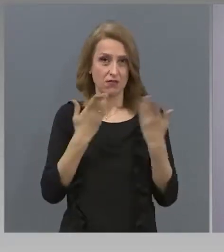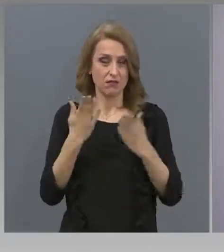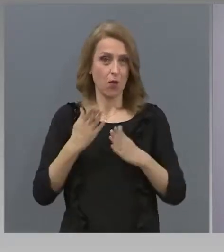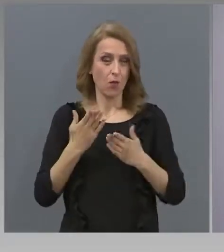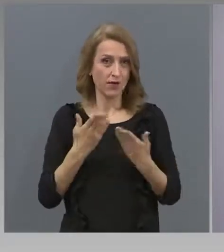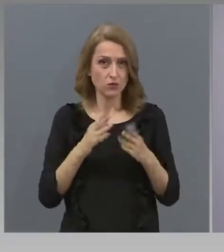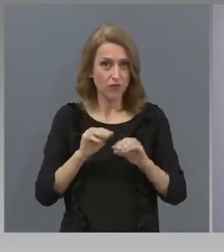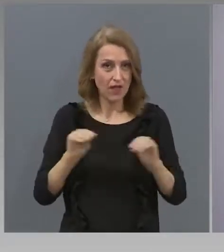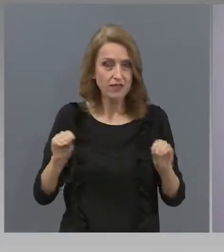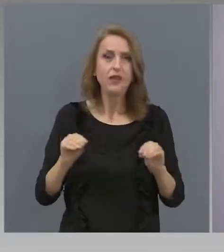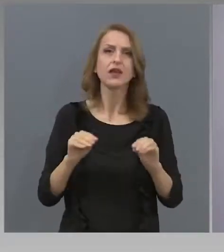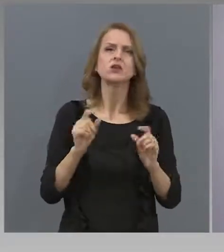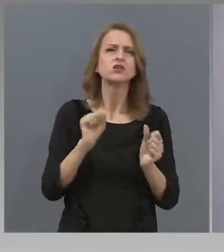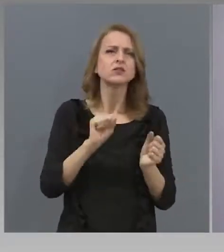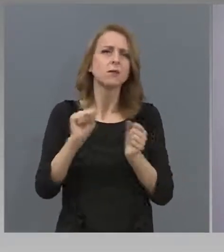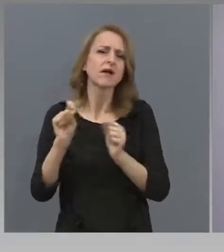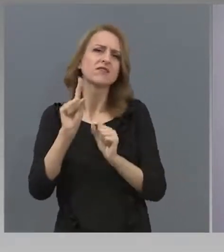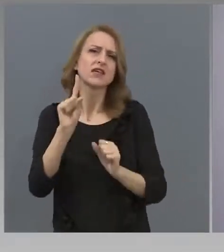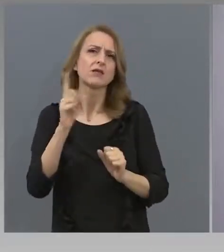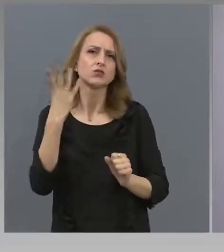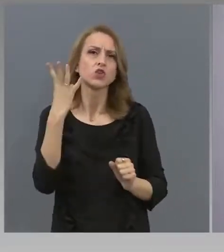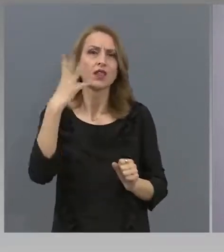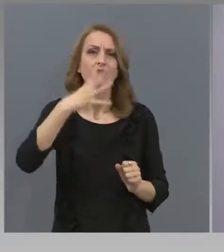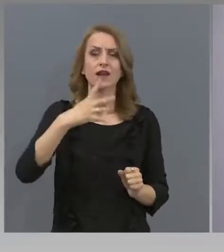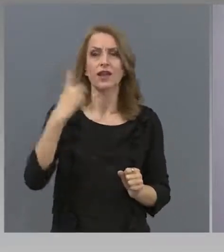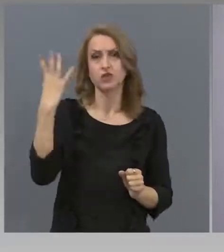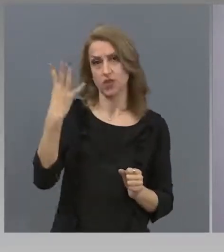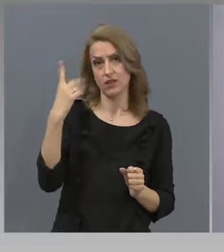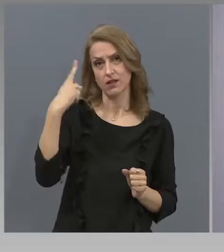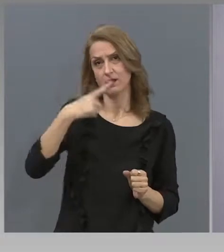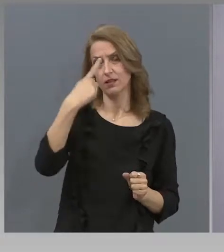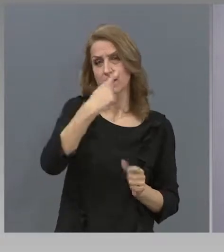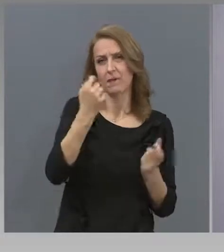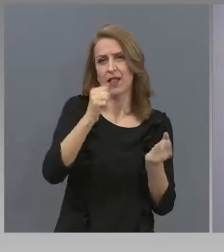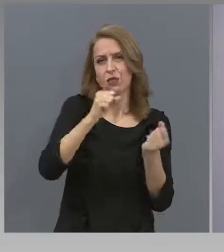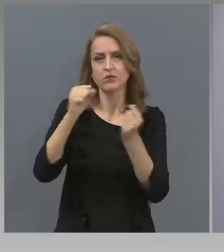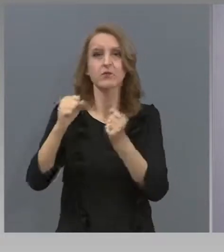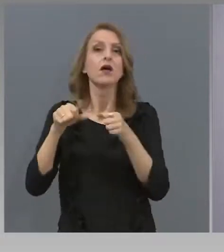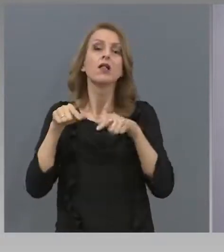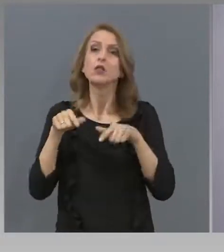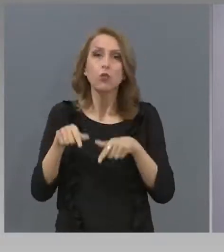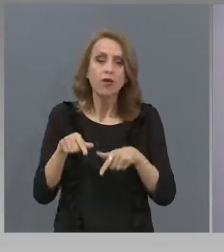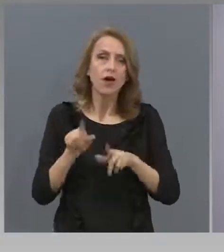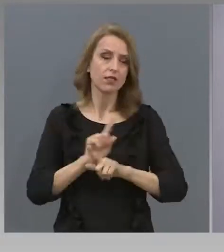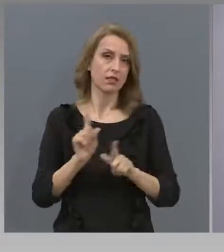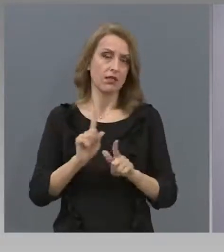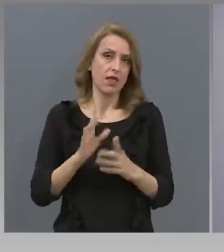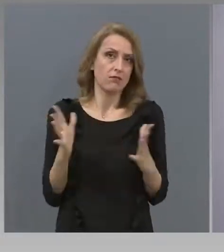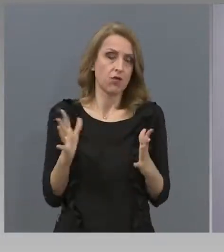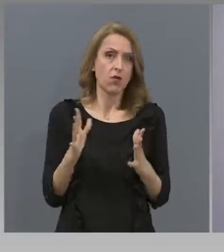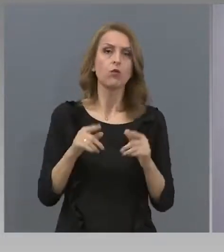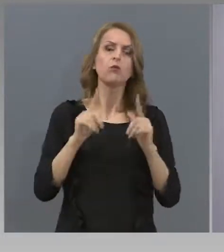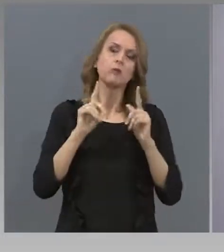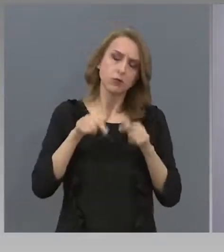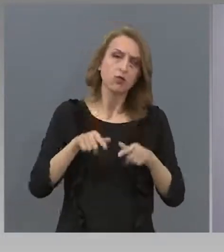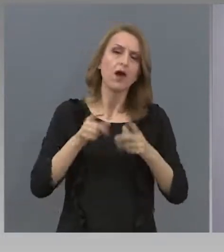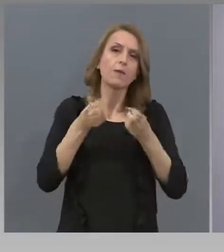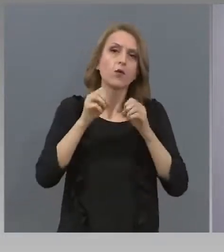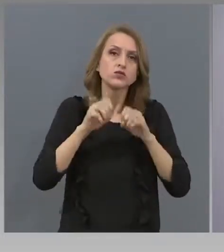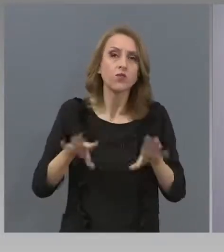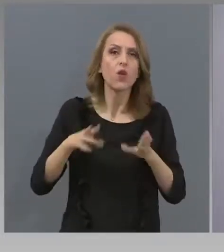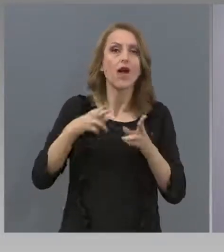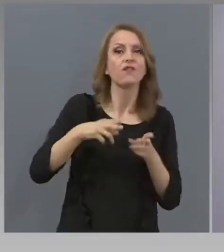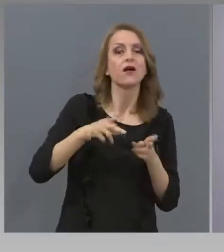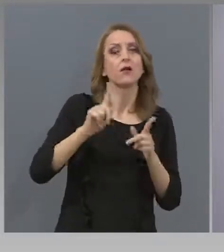което ще позволи кандидатстването в висшите училища в България и в чужбина. Почти всички са отложили, това е